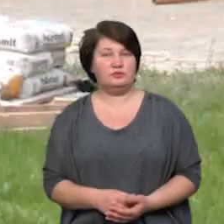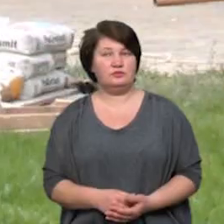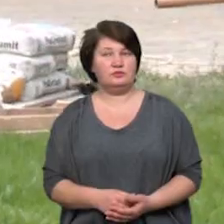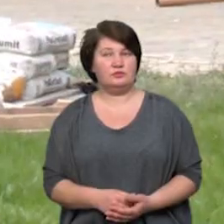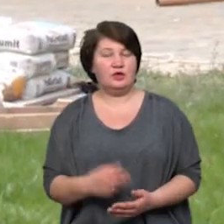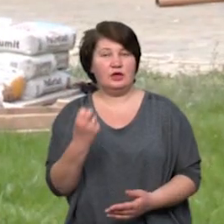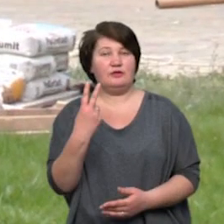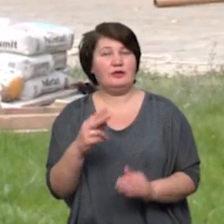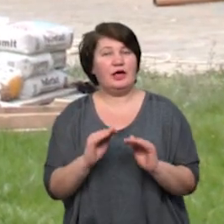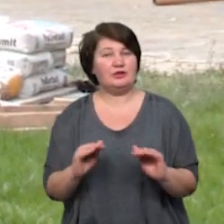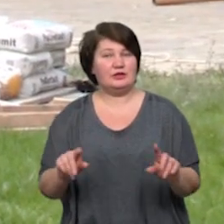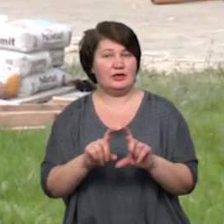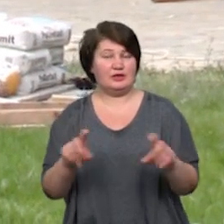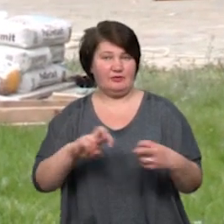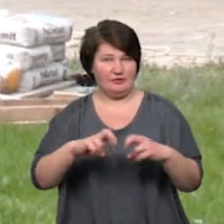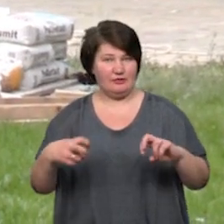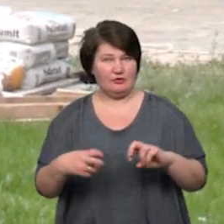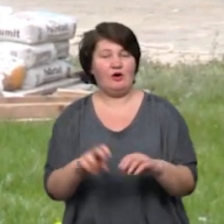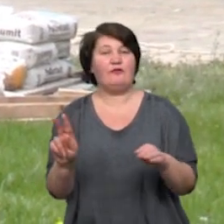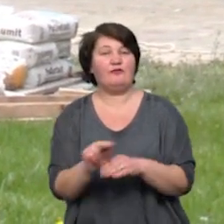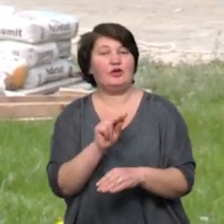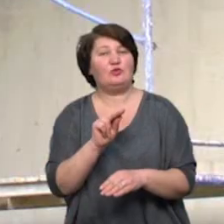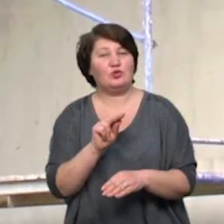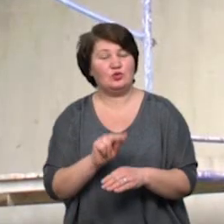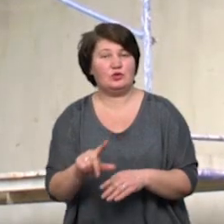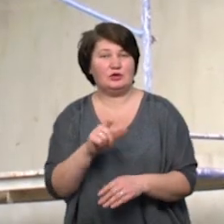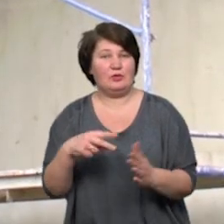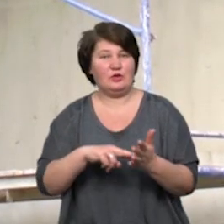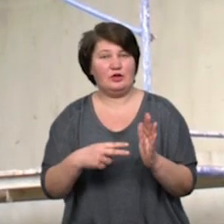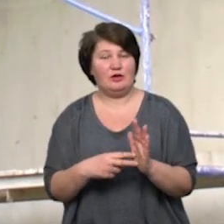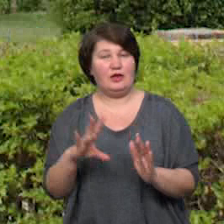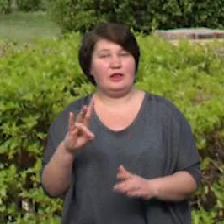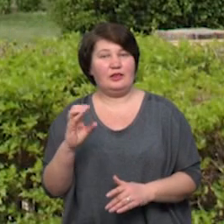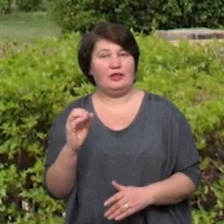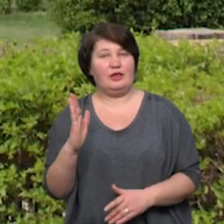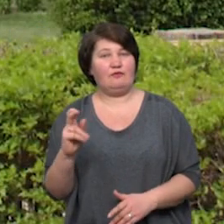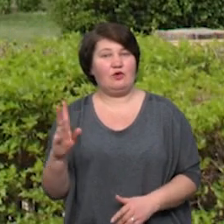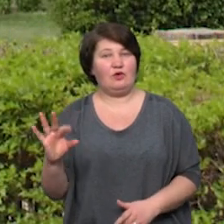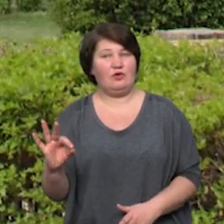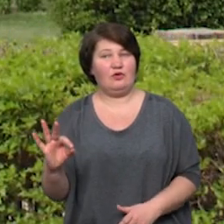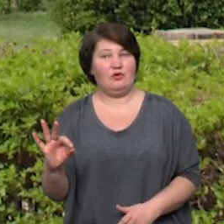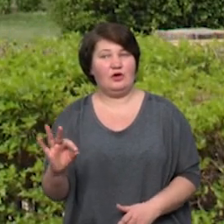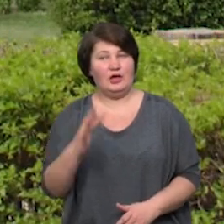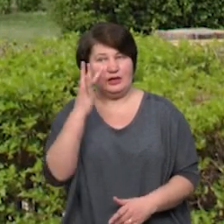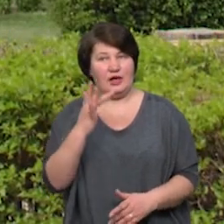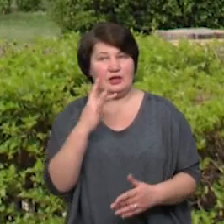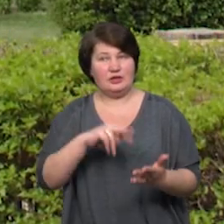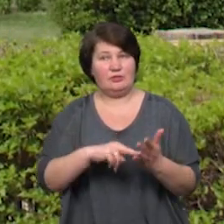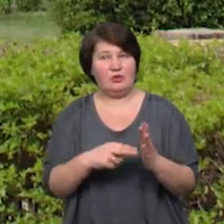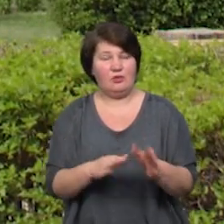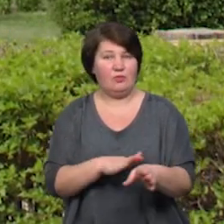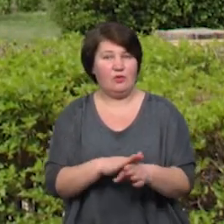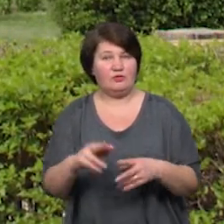12 садків Івано-Франківська відремонтують за програмою «НЕФКО». На літо запланована повна заміна